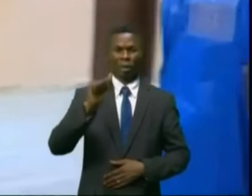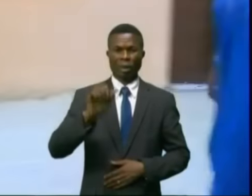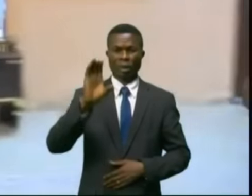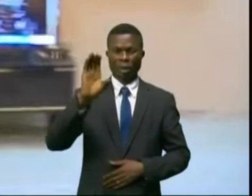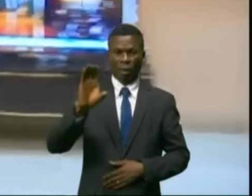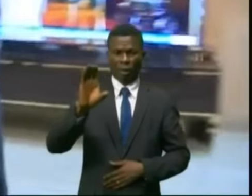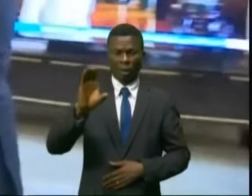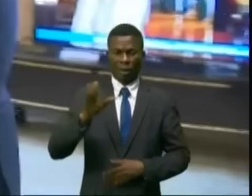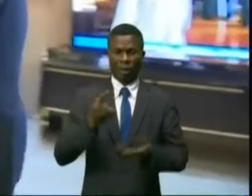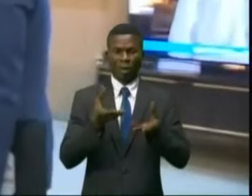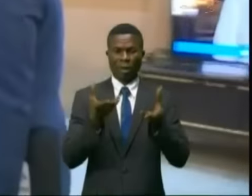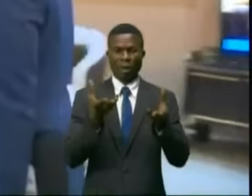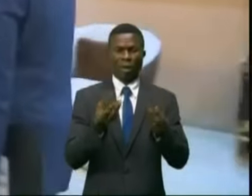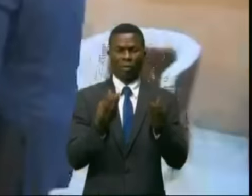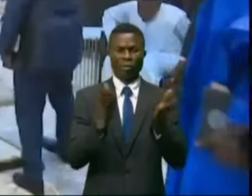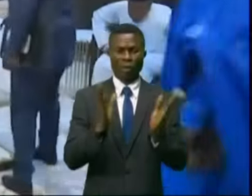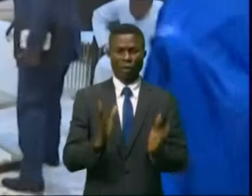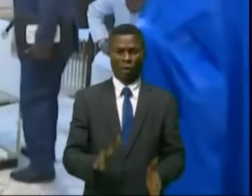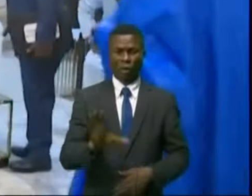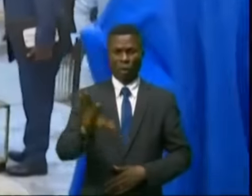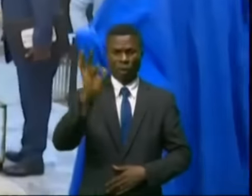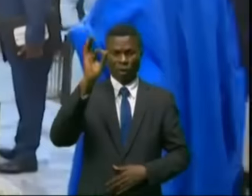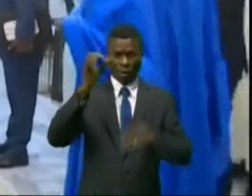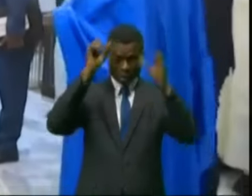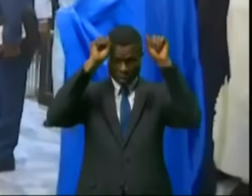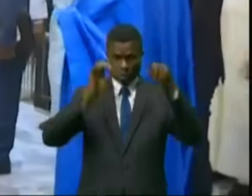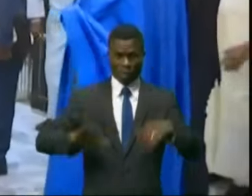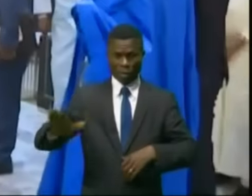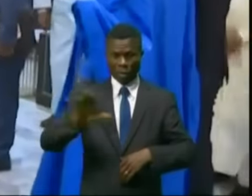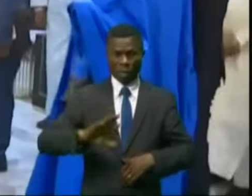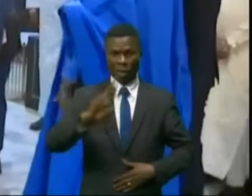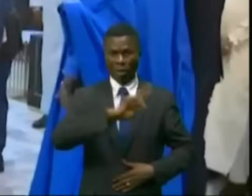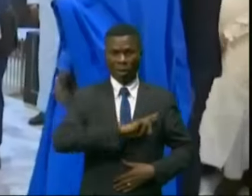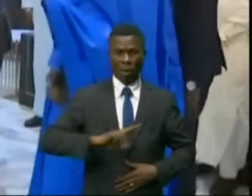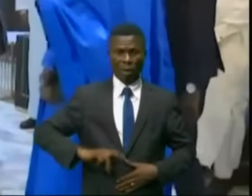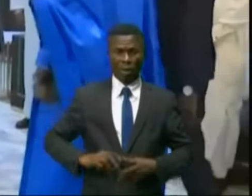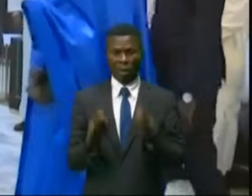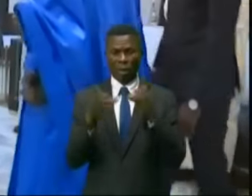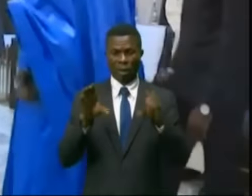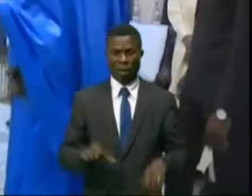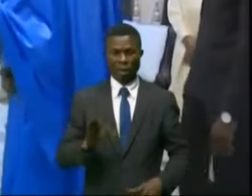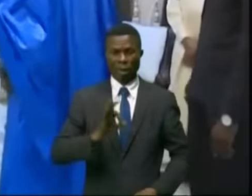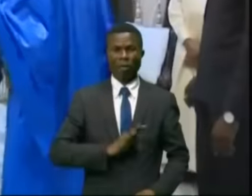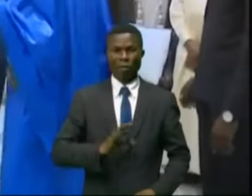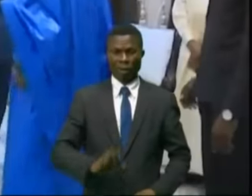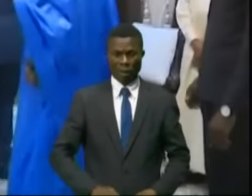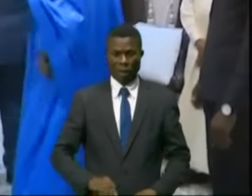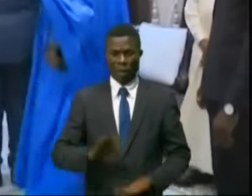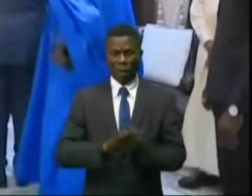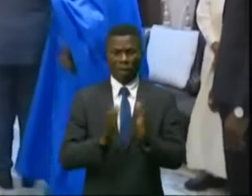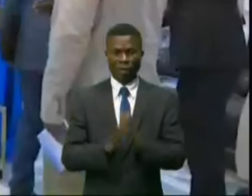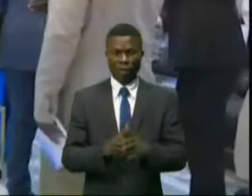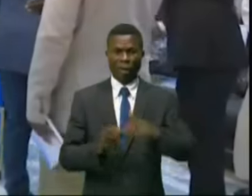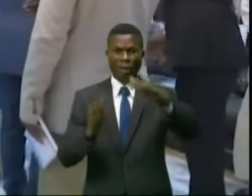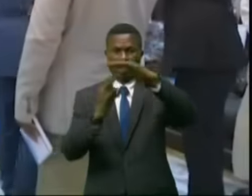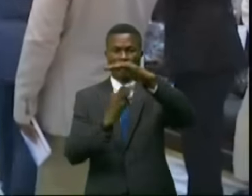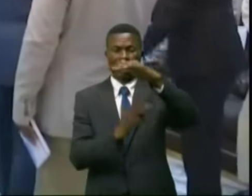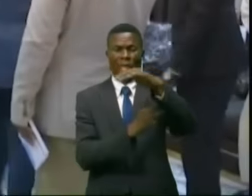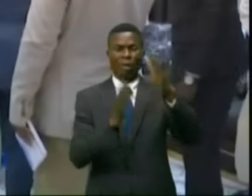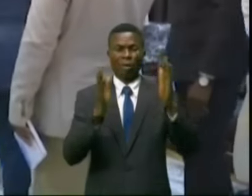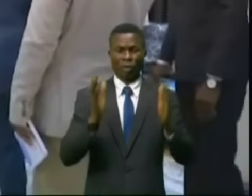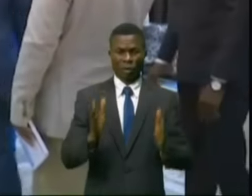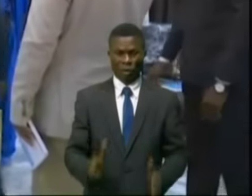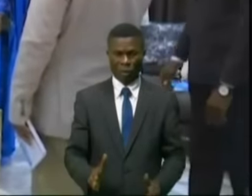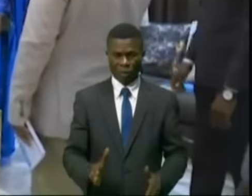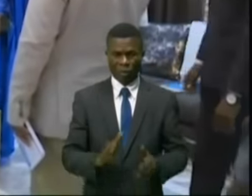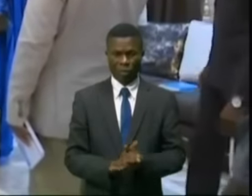son facilitateur désigné, le président de la République démocratique du Congo, Félix Antoine Tshisekedi-Tulombo,